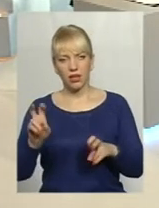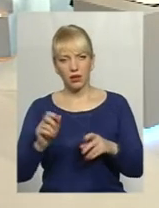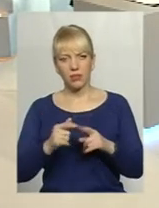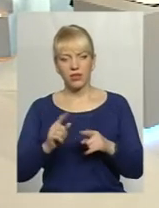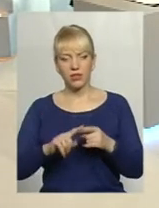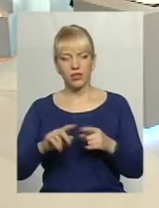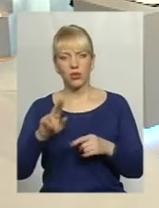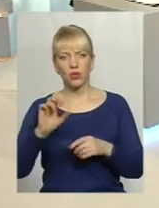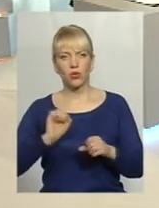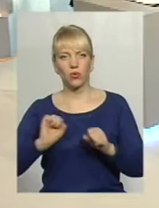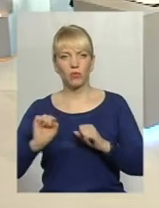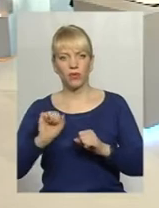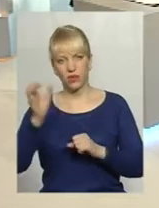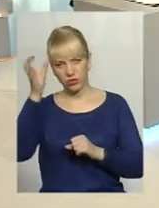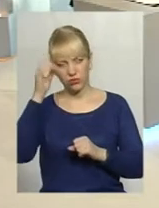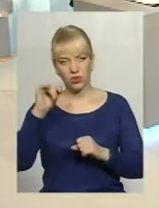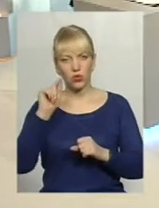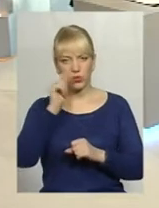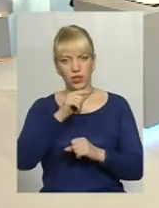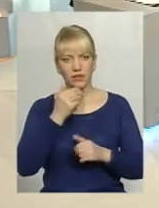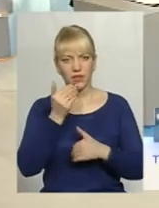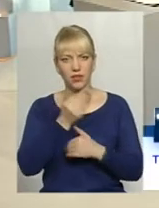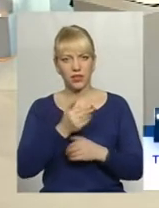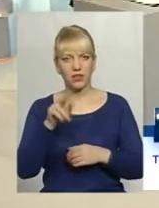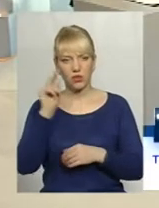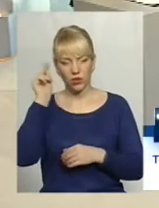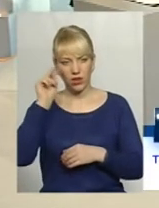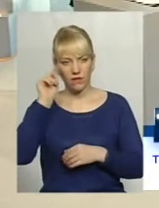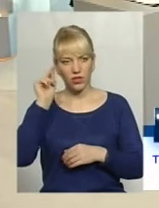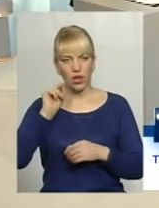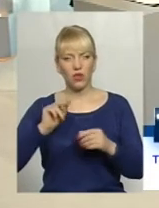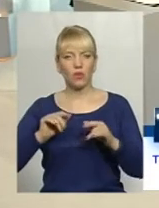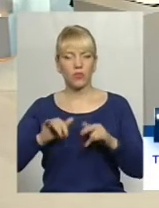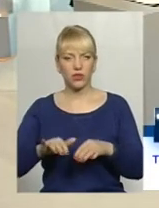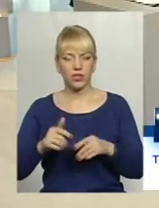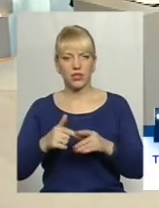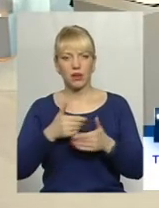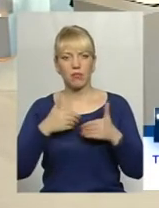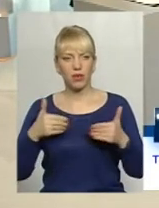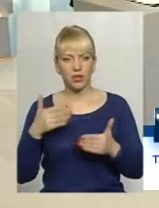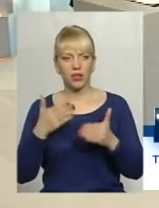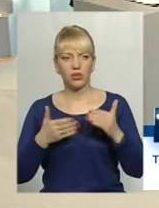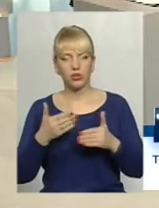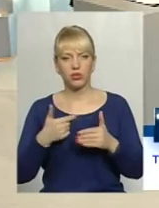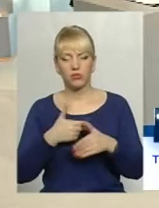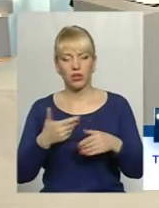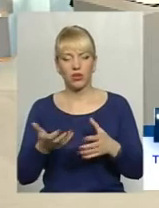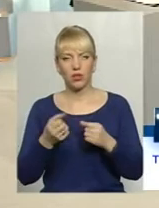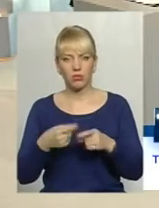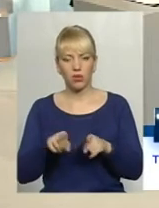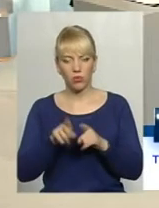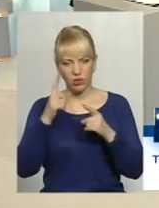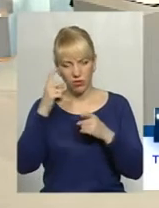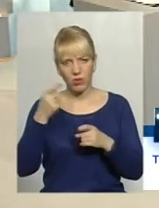управління освіти, тому що туди звертаються щодо навчального процесу. Ми, якщо навіть отримуємо таку інформацію,